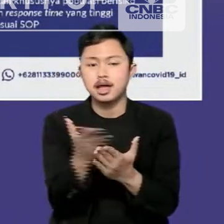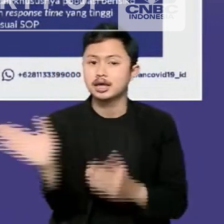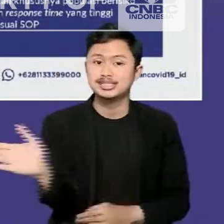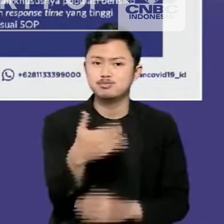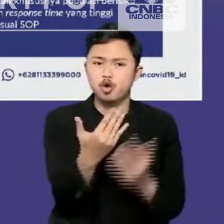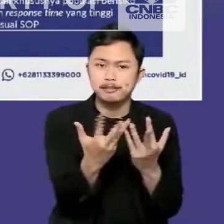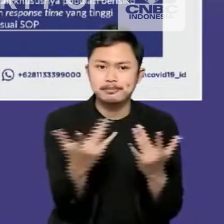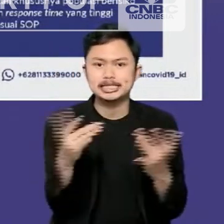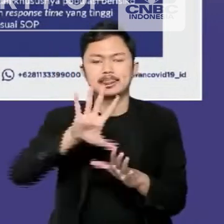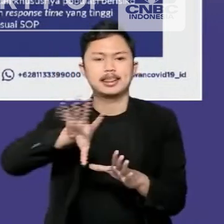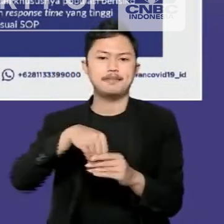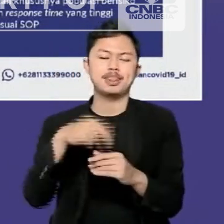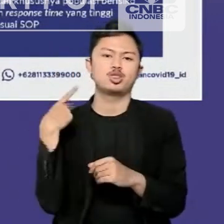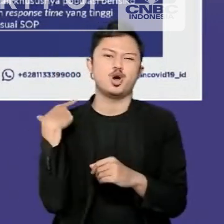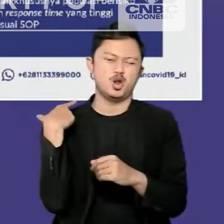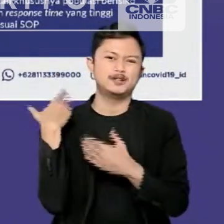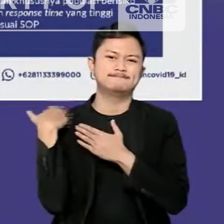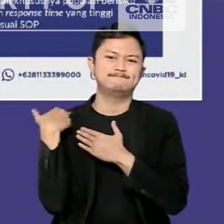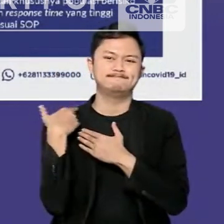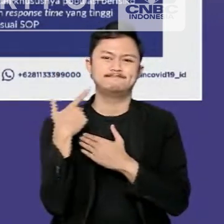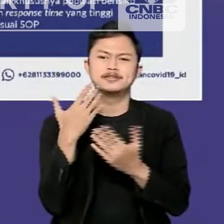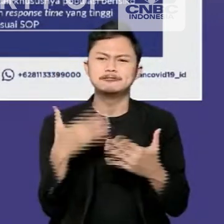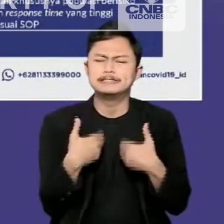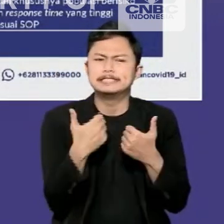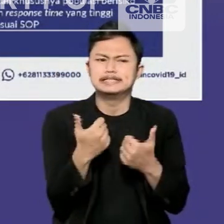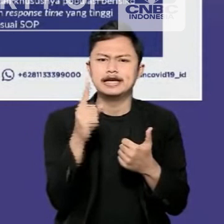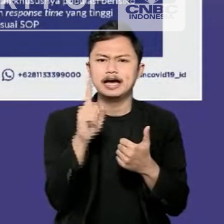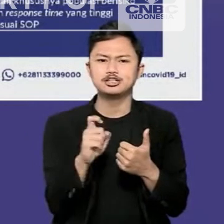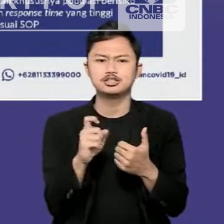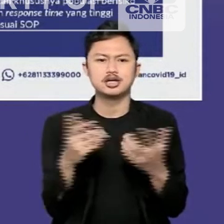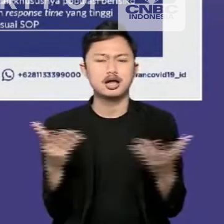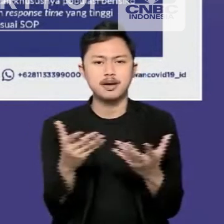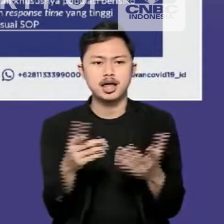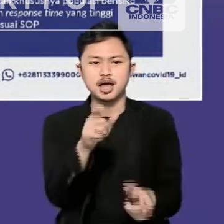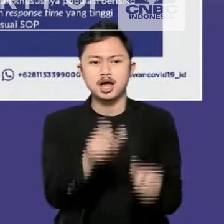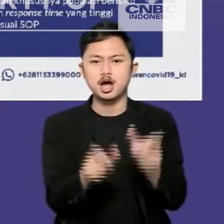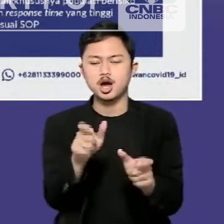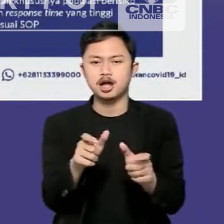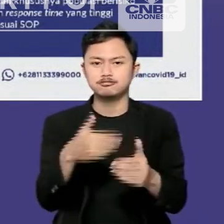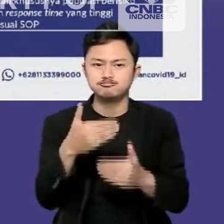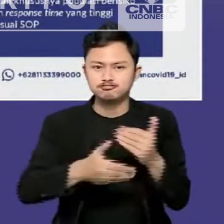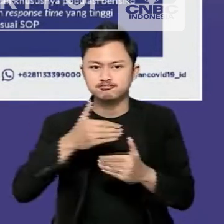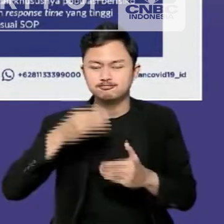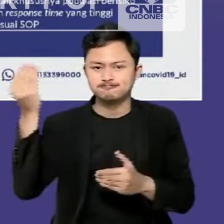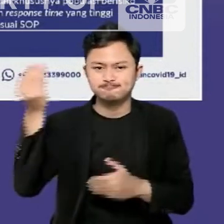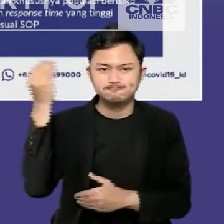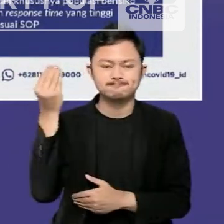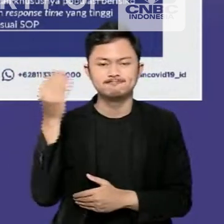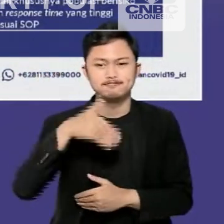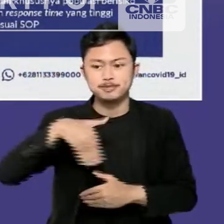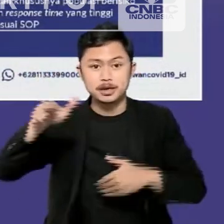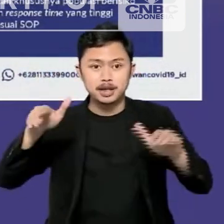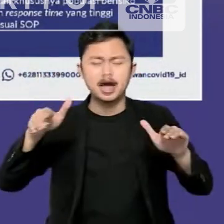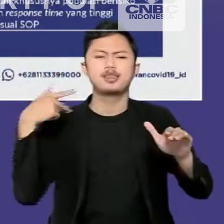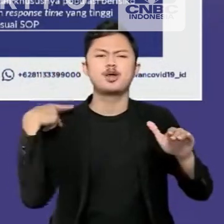elemen yang terlibat menjalankan perannya dengan baik, yaitu kepada pelaku perjalanan untuk menjalankan